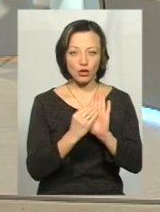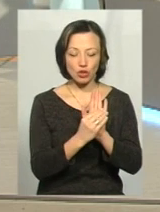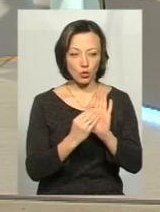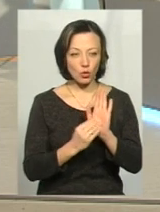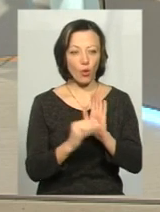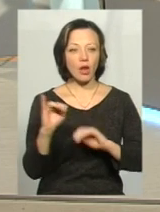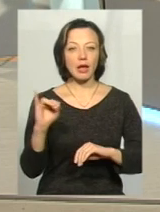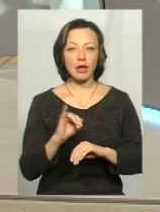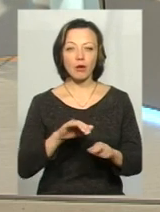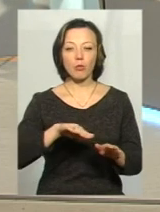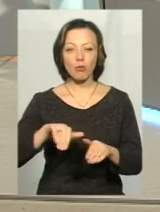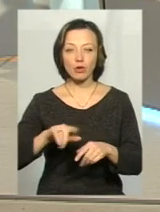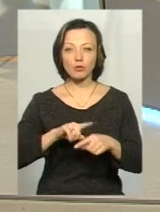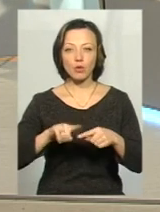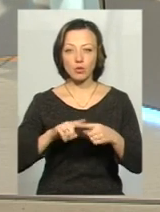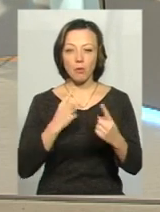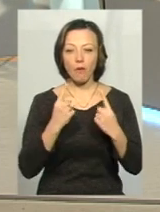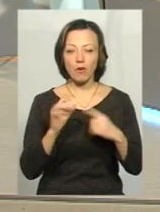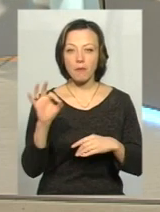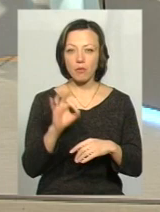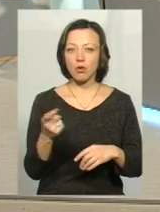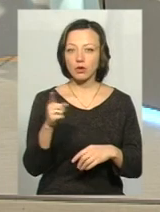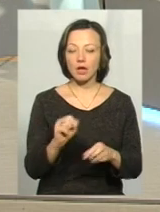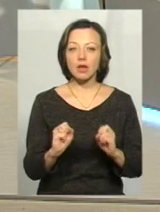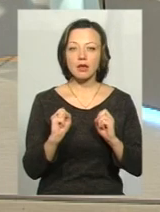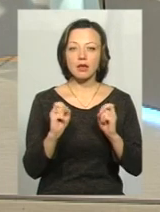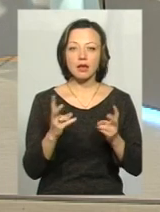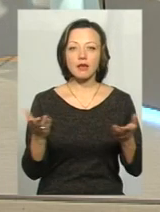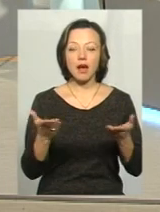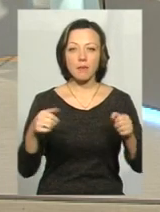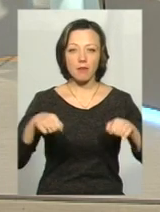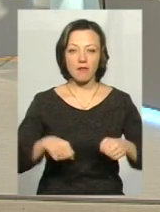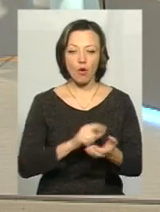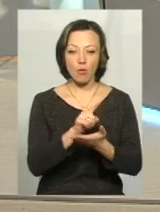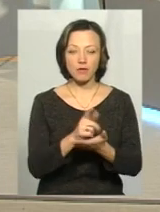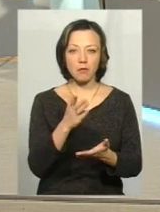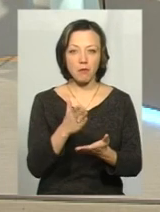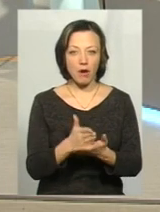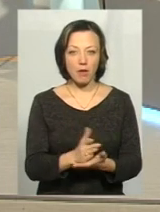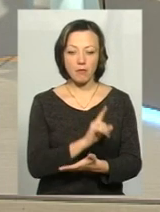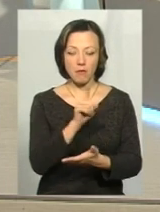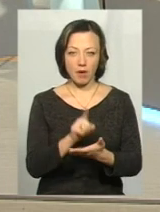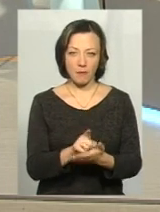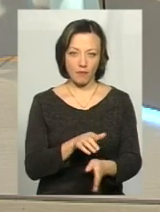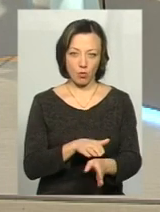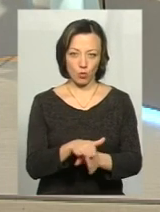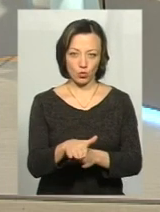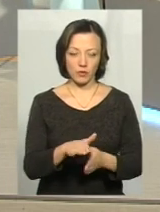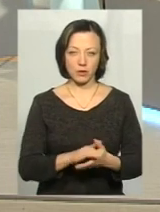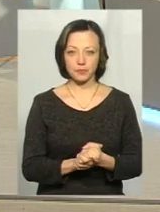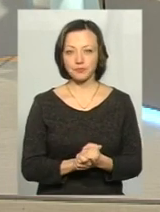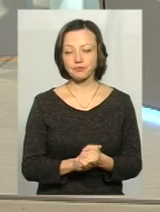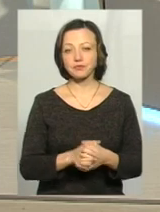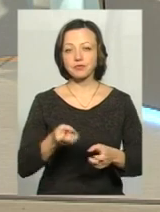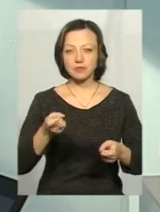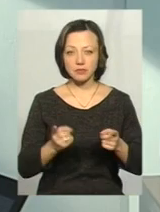І потім вже згодом поговоримо про те, які права і обов'язки маємо, як маємо їх виконувати. Тож, прошу. Так,